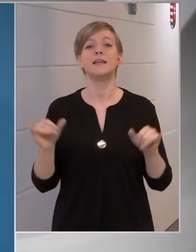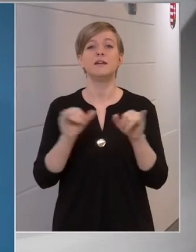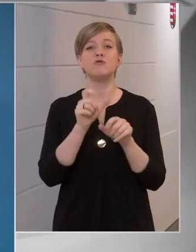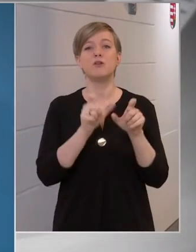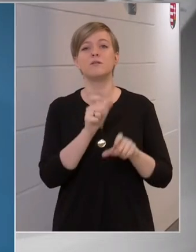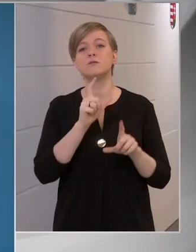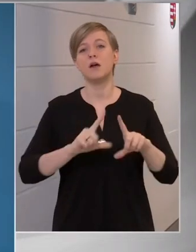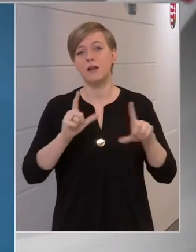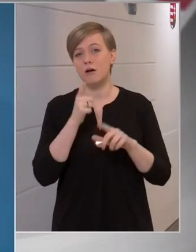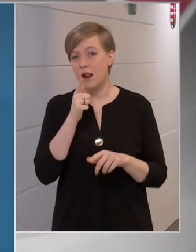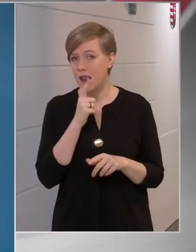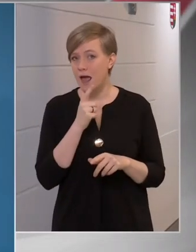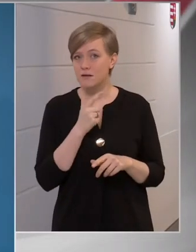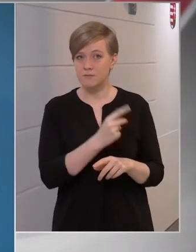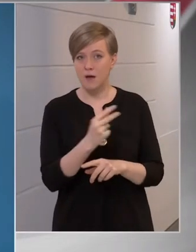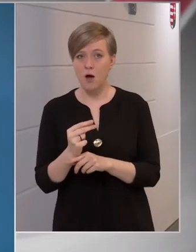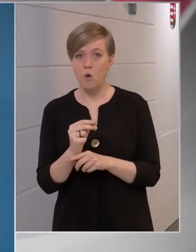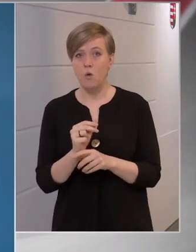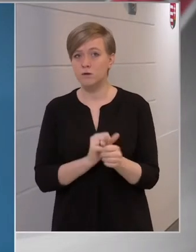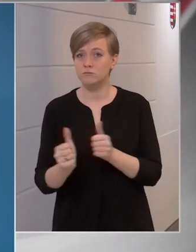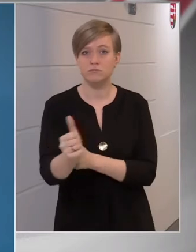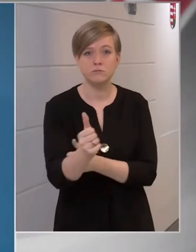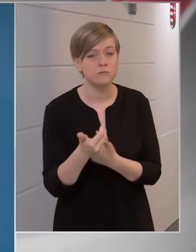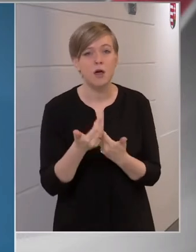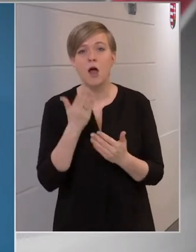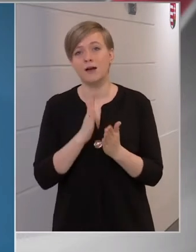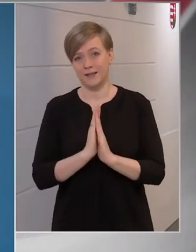tanárokat beoltják-e soron kívül, ha kérik?